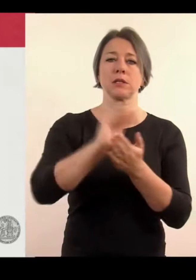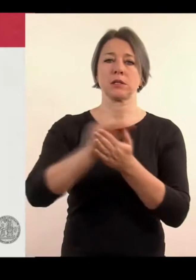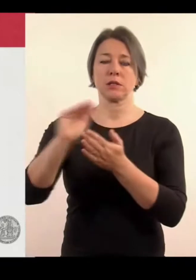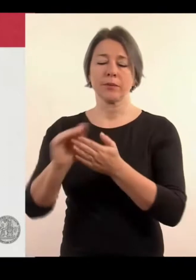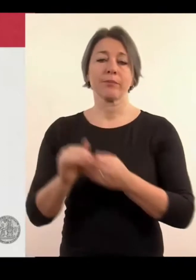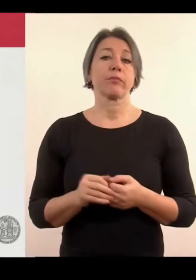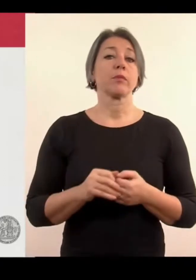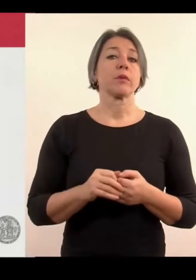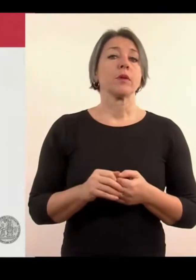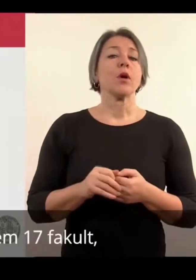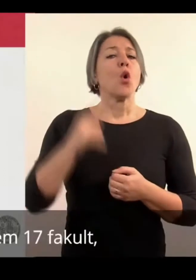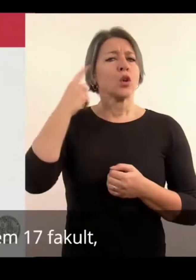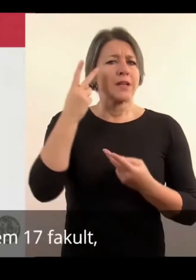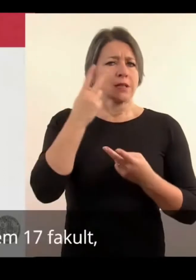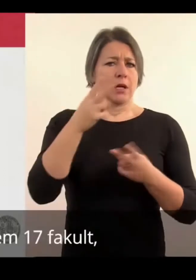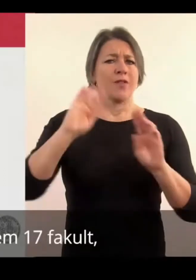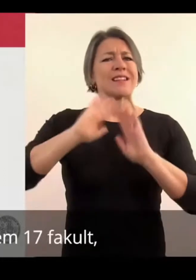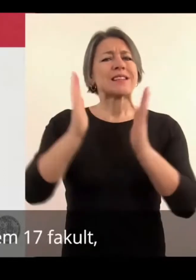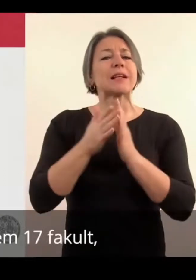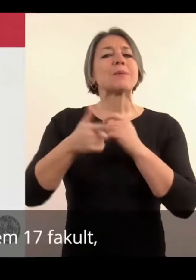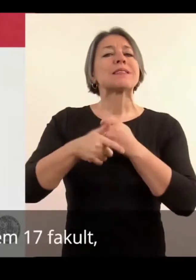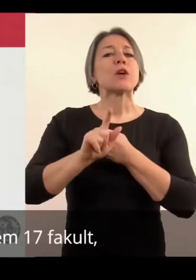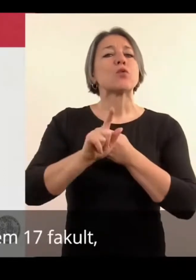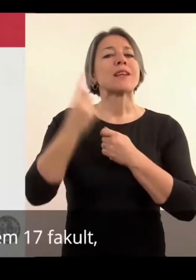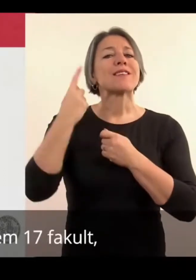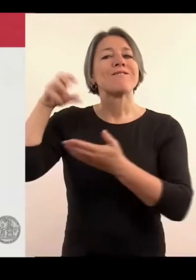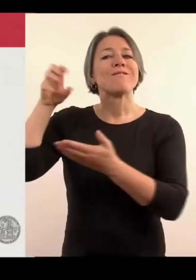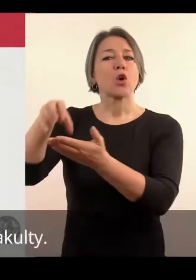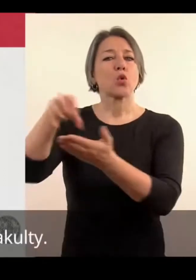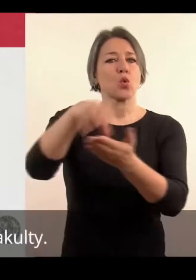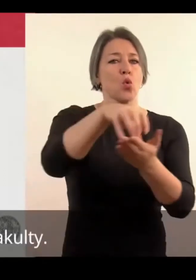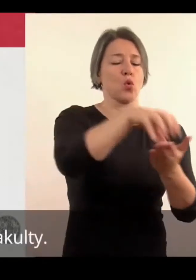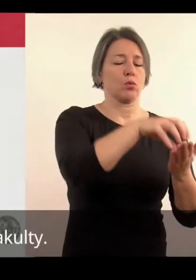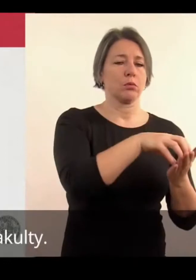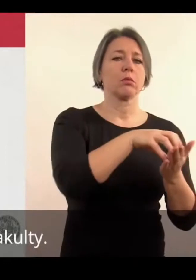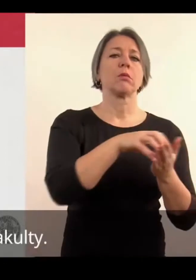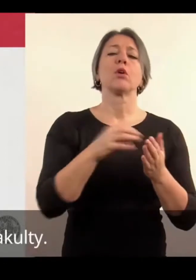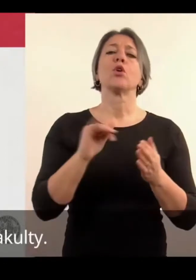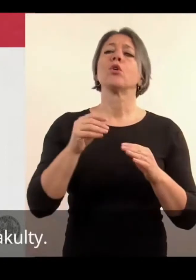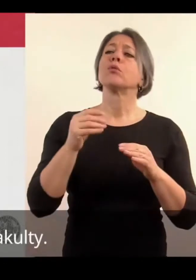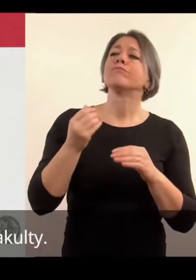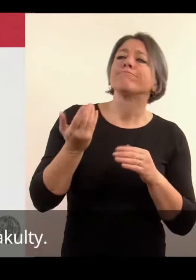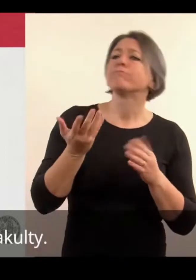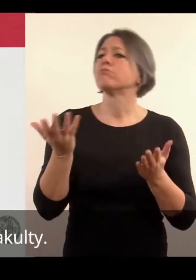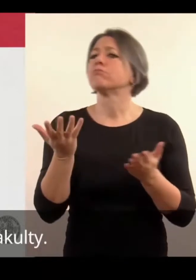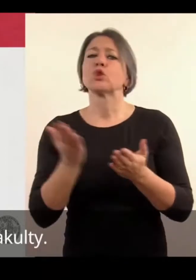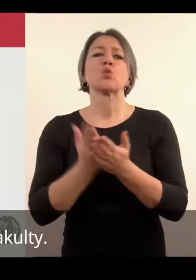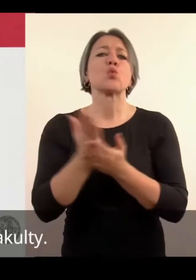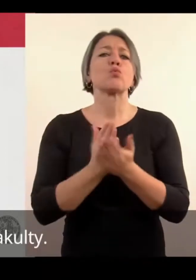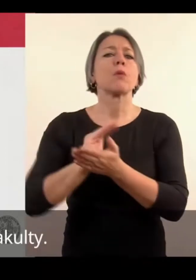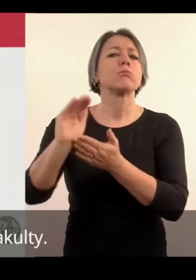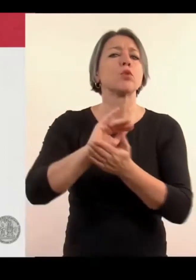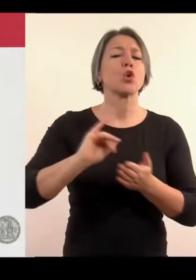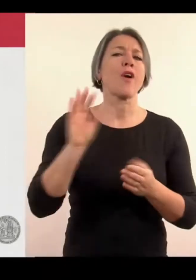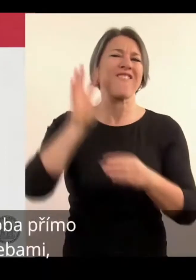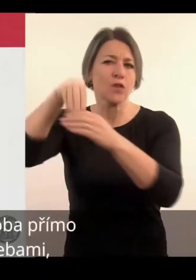Tím, že Univerzita Karlova má celkem 17 fakultů, tak ty služby je poskytují hlavně fakultů. Na